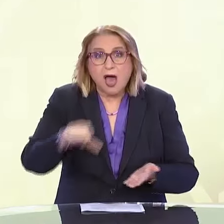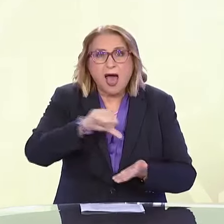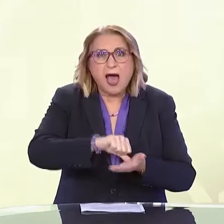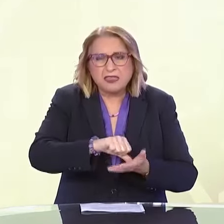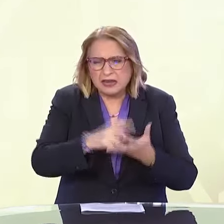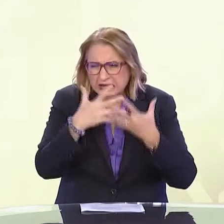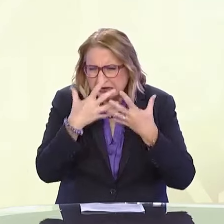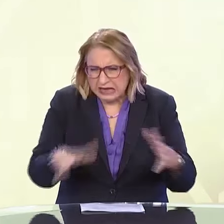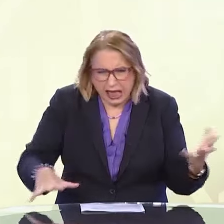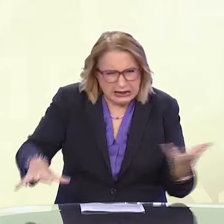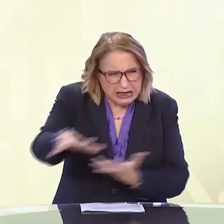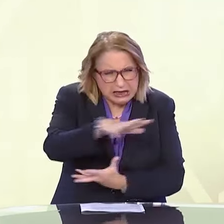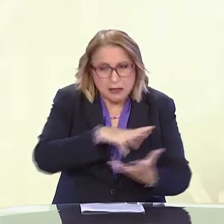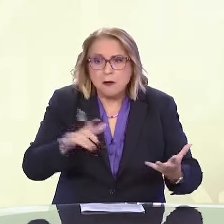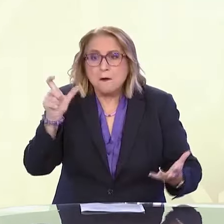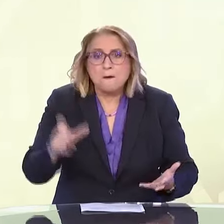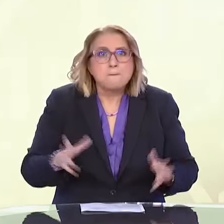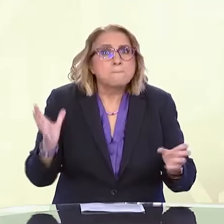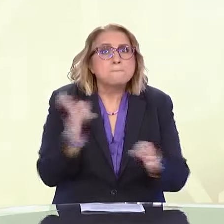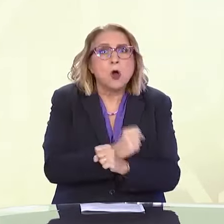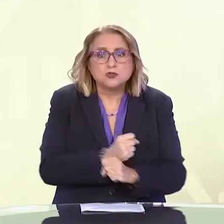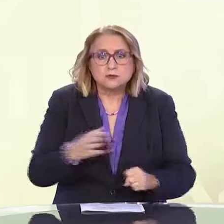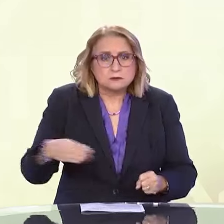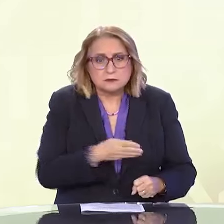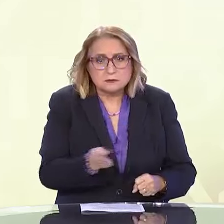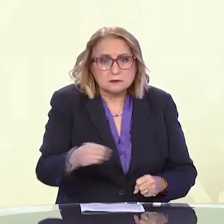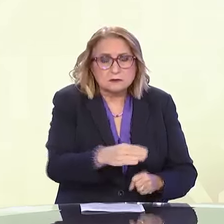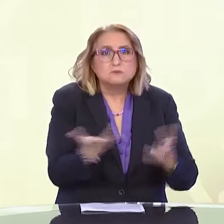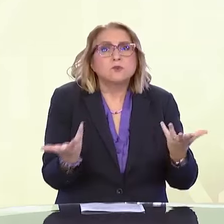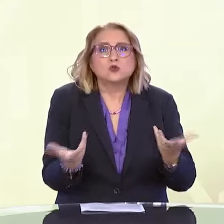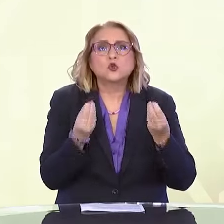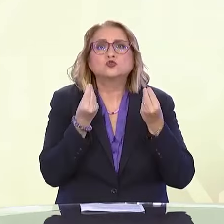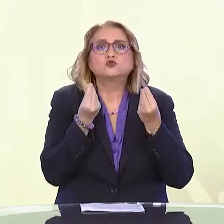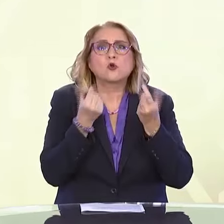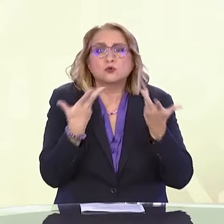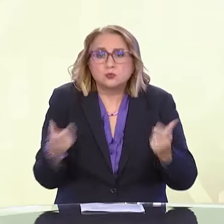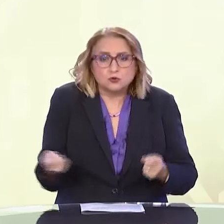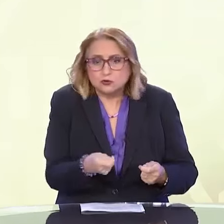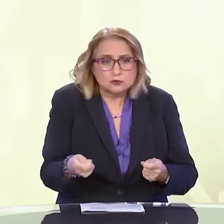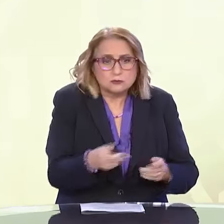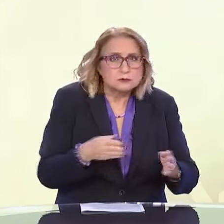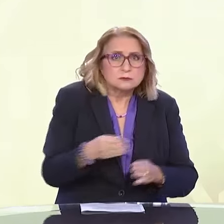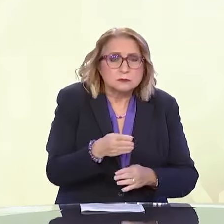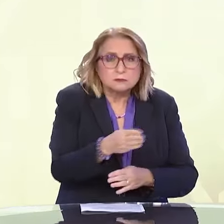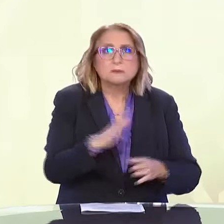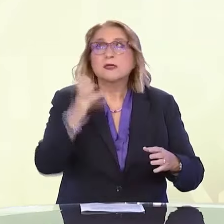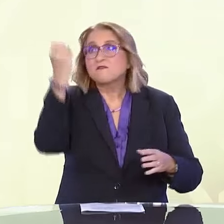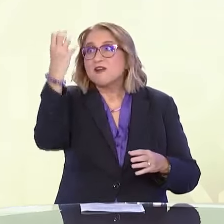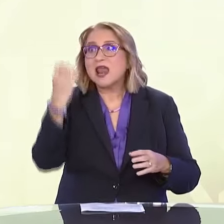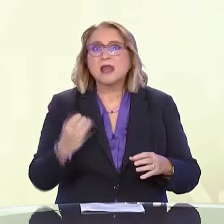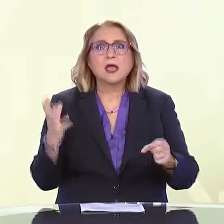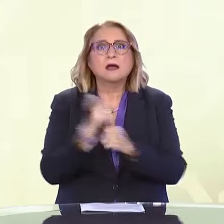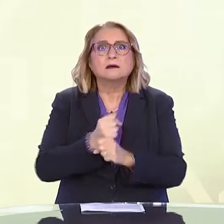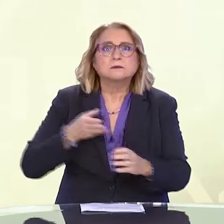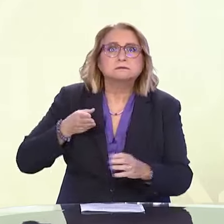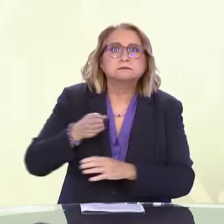Τι τεχνικές χρησιμοποιούν για να προσανατολίζονται, πώς περνούν τα φανάρια, τι είναι καλό να αποφεύγουμε όταν αλληλεπιδρούμε μαζί τους και